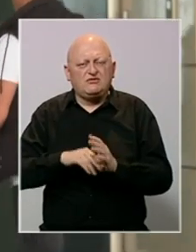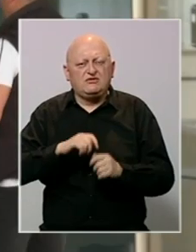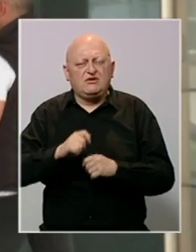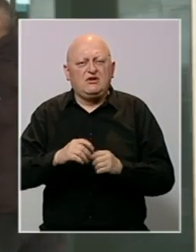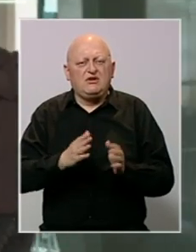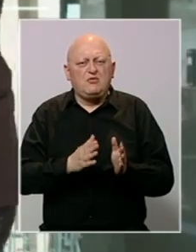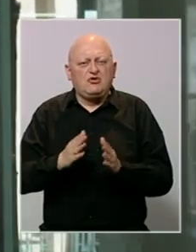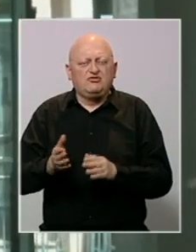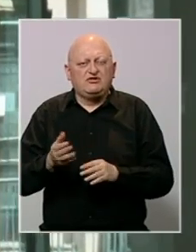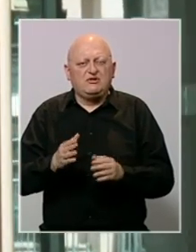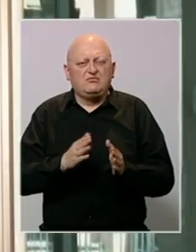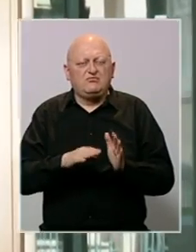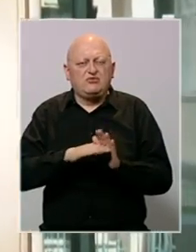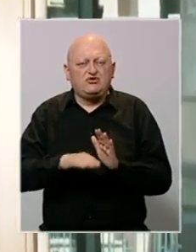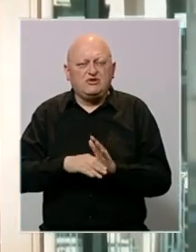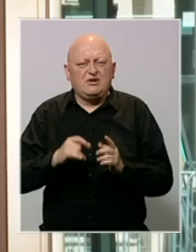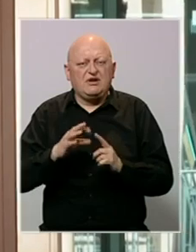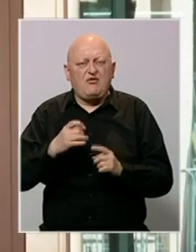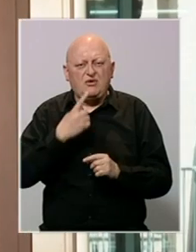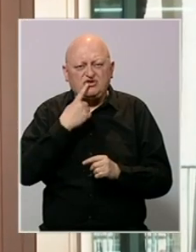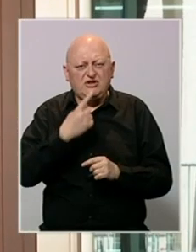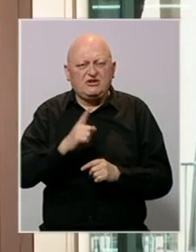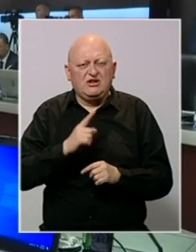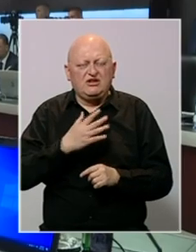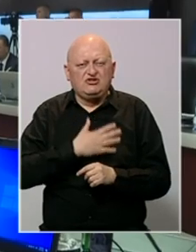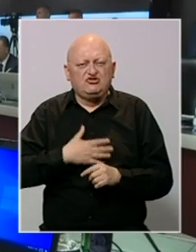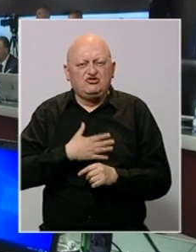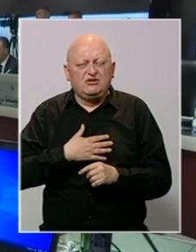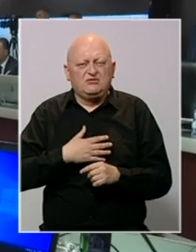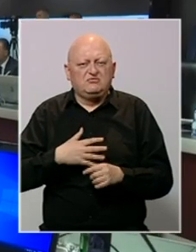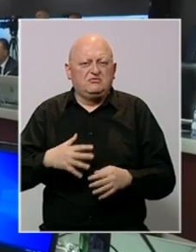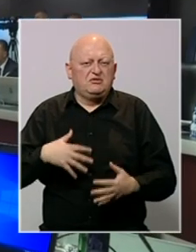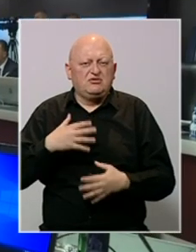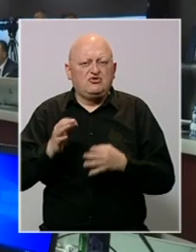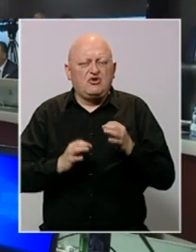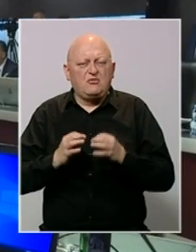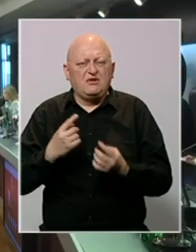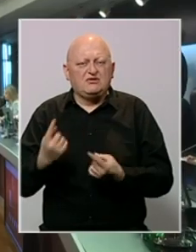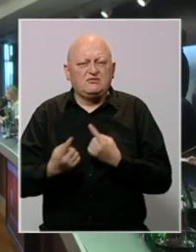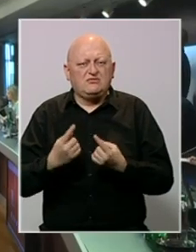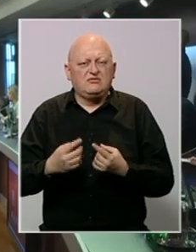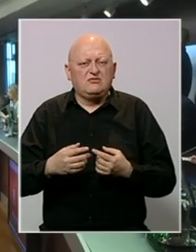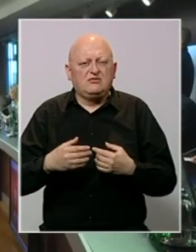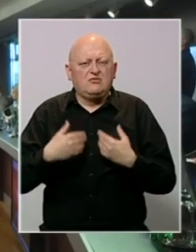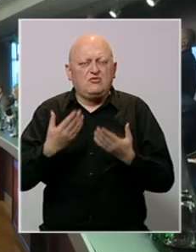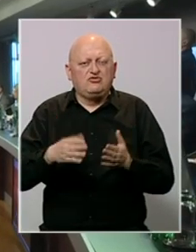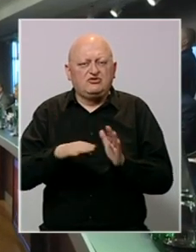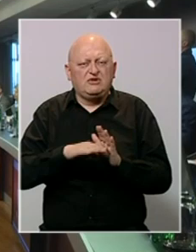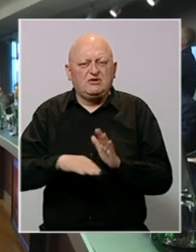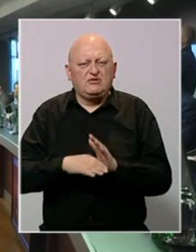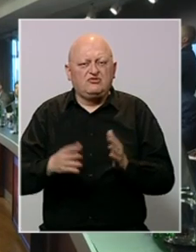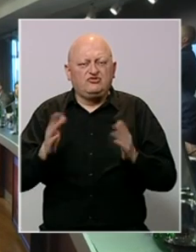poslovničke procedure. Krivokapić je naveo i da ne želi da simuliranjem normalnog stanja pruža legitimitet kršenju